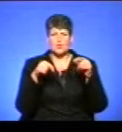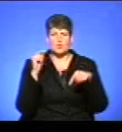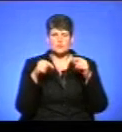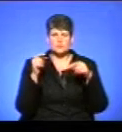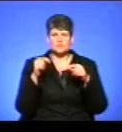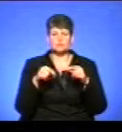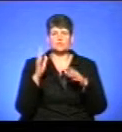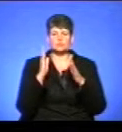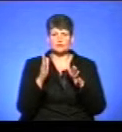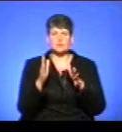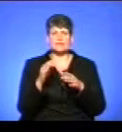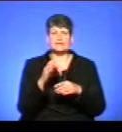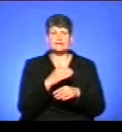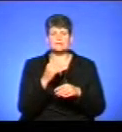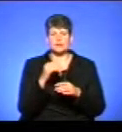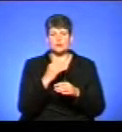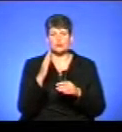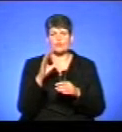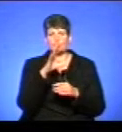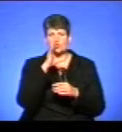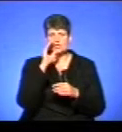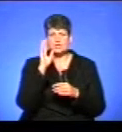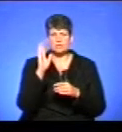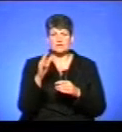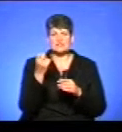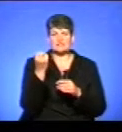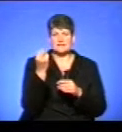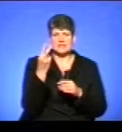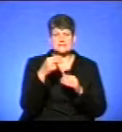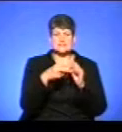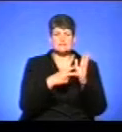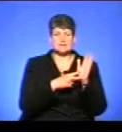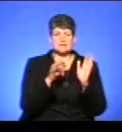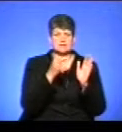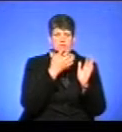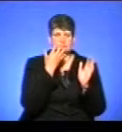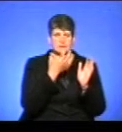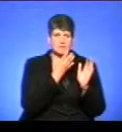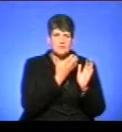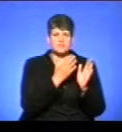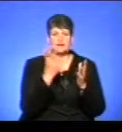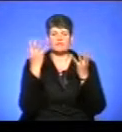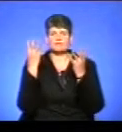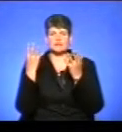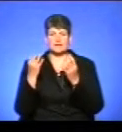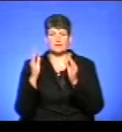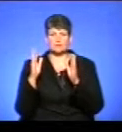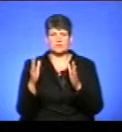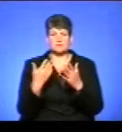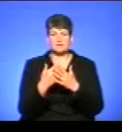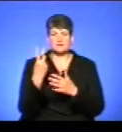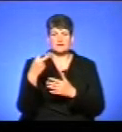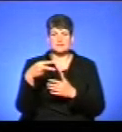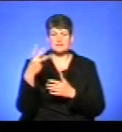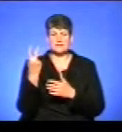дощі і температурні показники нічні коливатимуться від 12 до 17 градусів тепла. День і встановитимуть 22